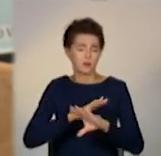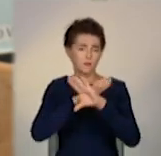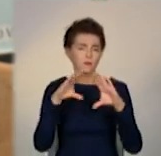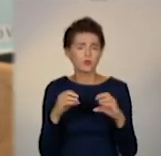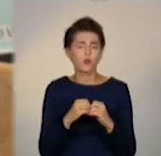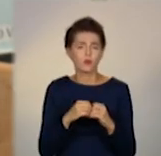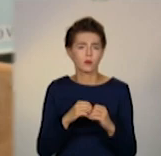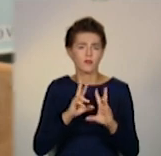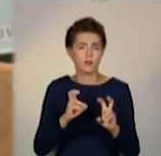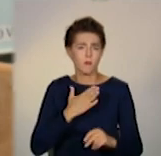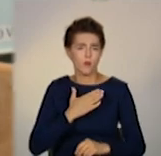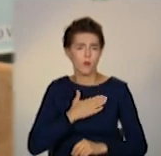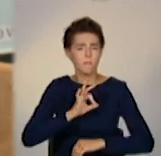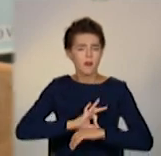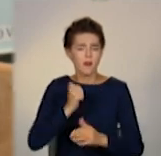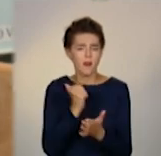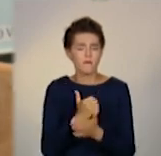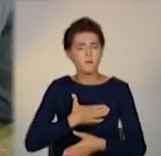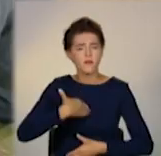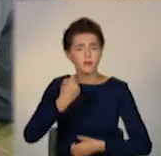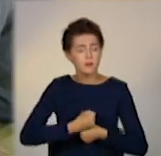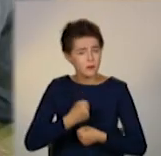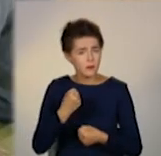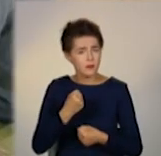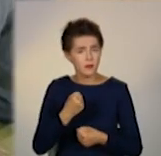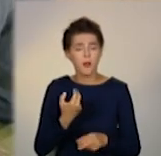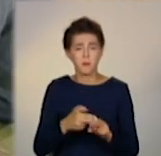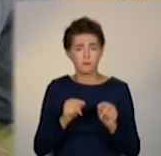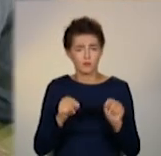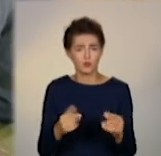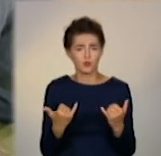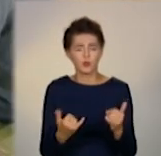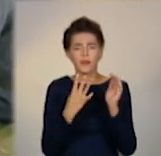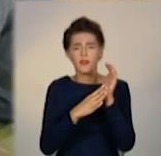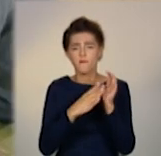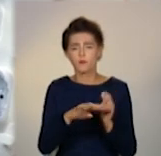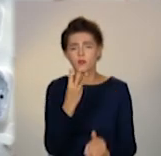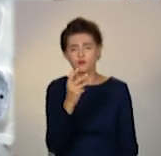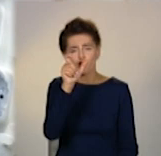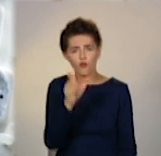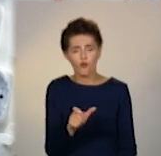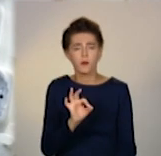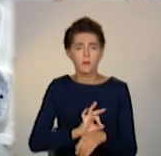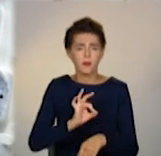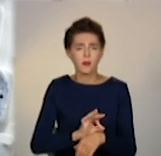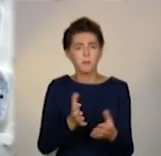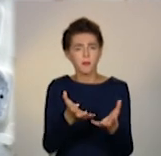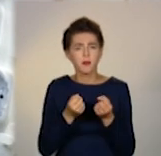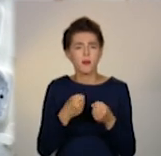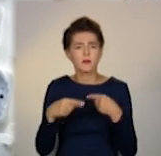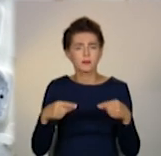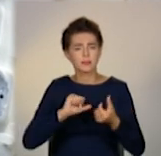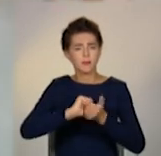Моя болезня, що найголовніше? Дисципліна. Нині у відділенні 93 пацієнта. Приймають їх у кілька змін.